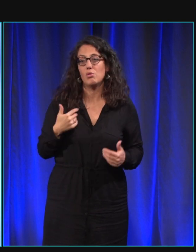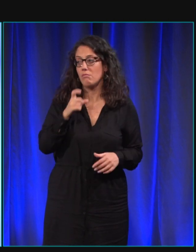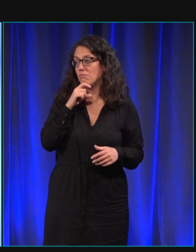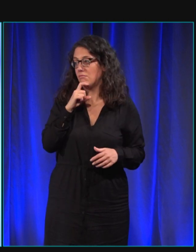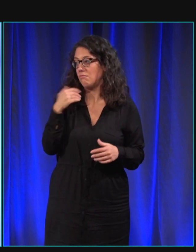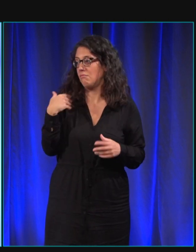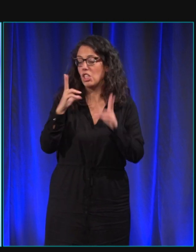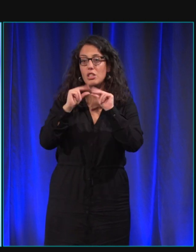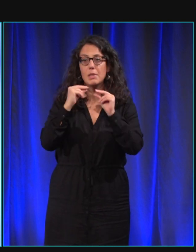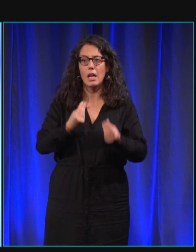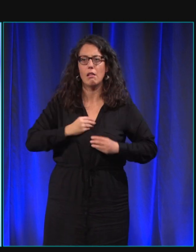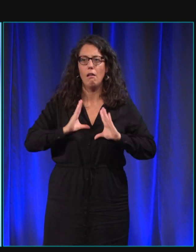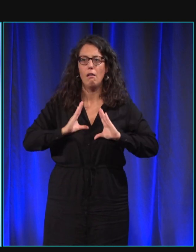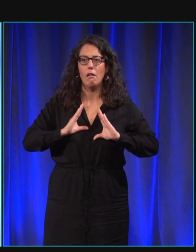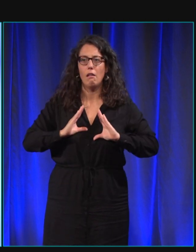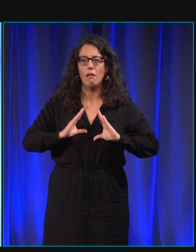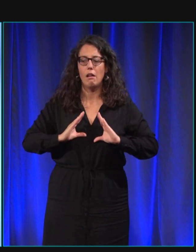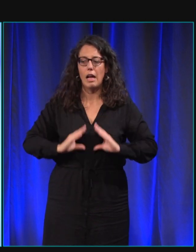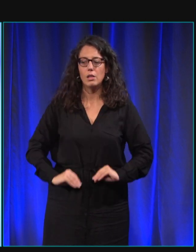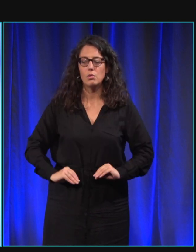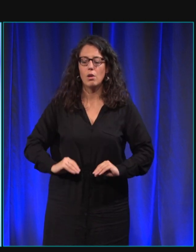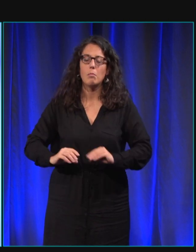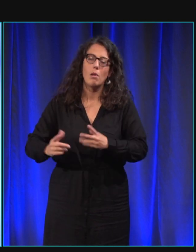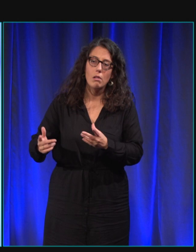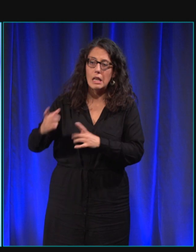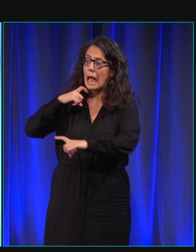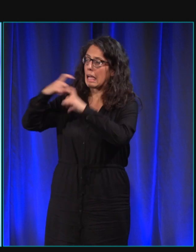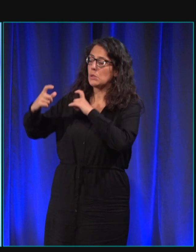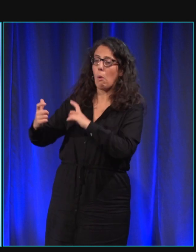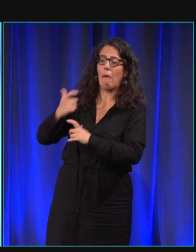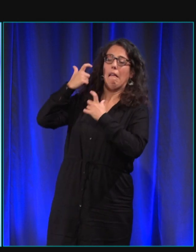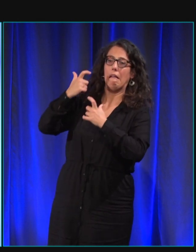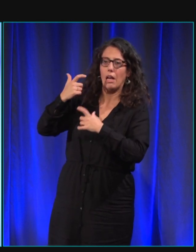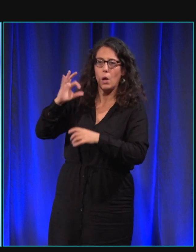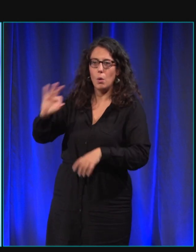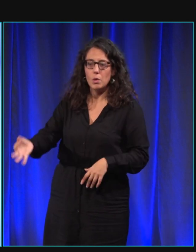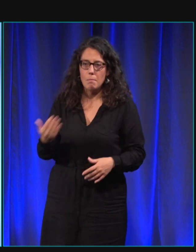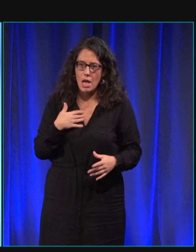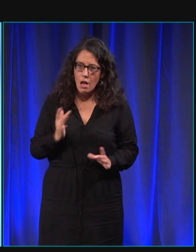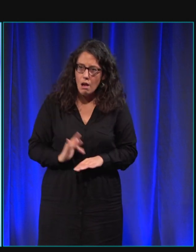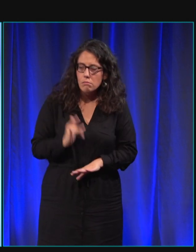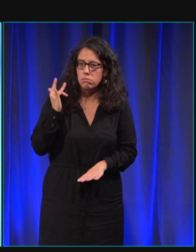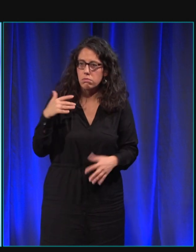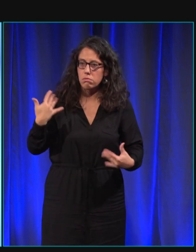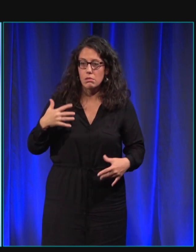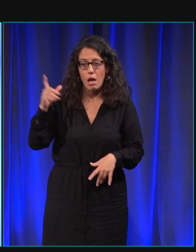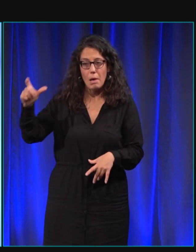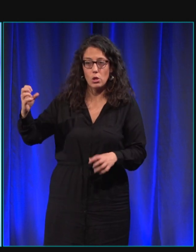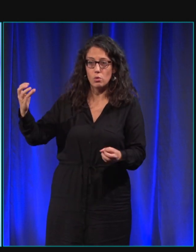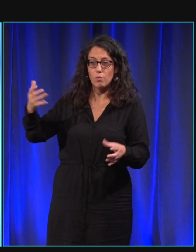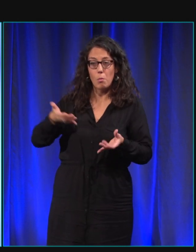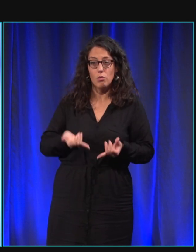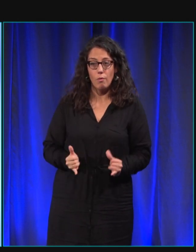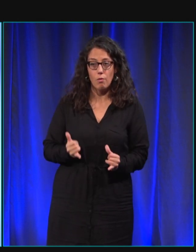rassure moi j'ai été victime d'agression avant et c'est vrai que quand on est en fauteuil on est très vulnérable parce que les gens nous prennent de haut et du coup c'est très